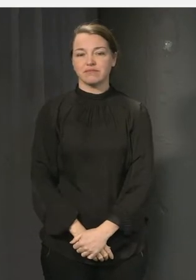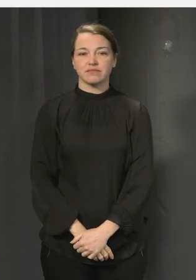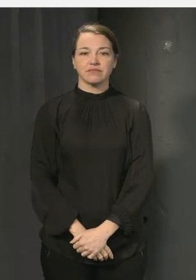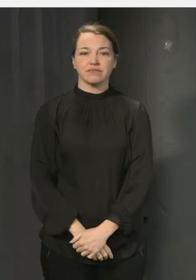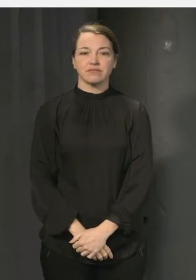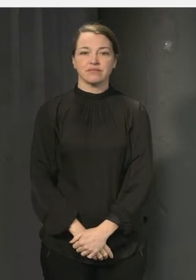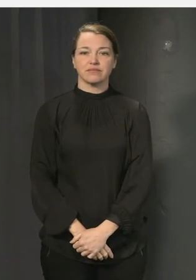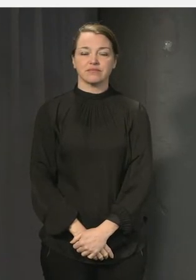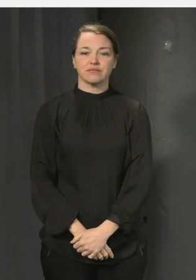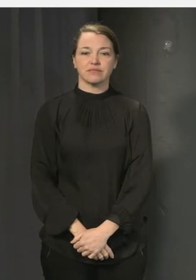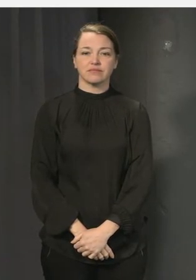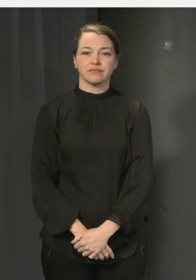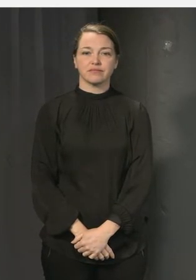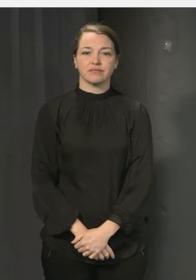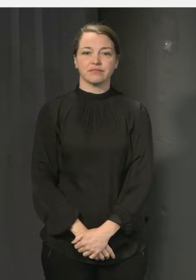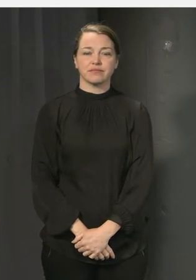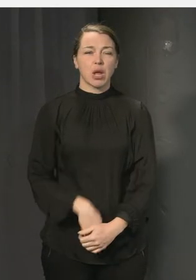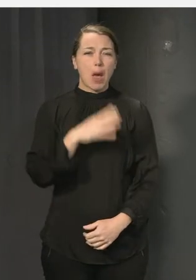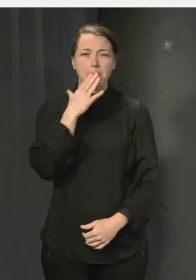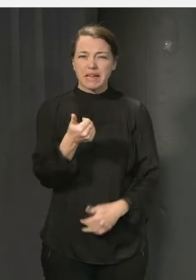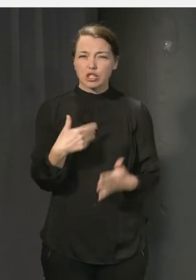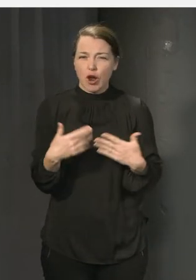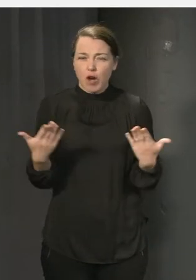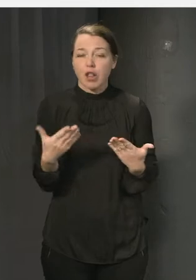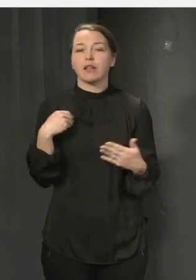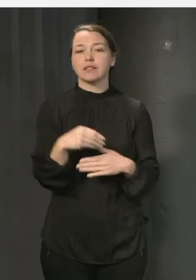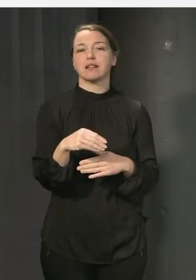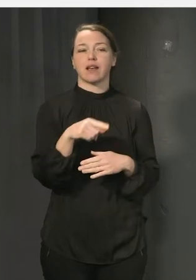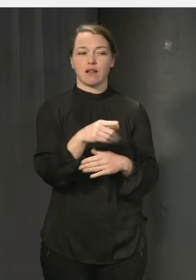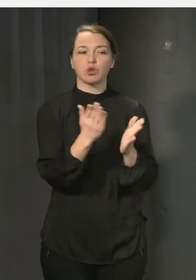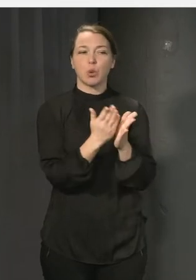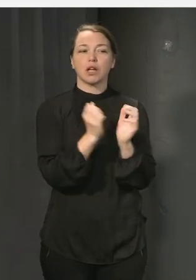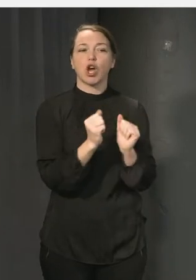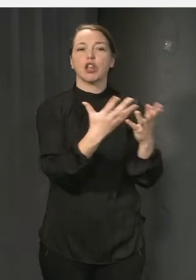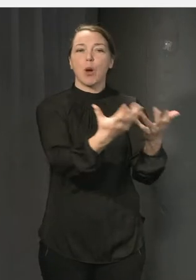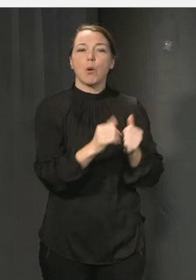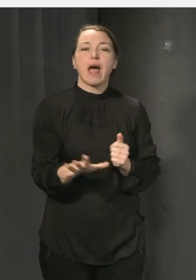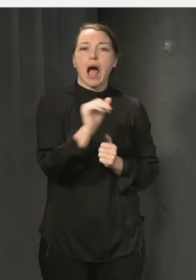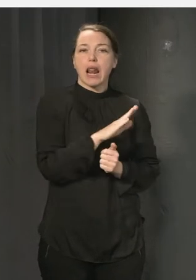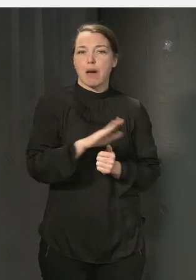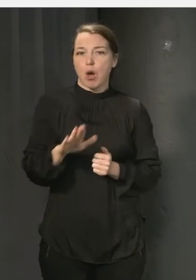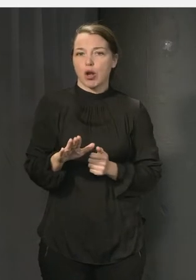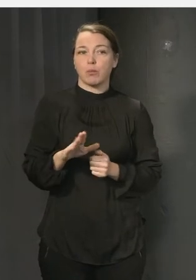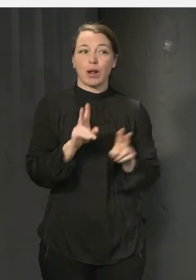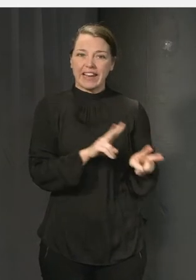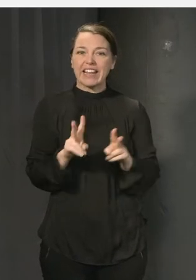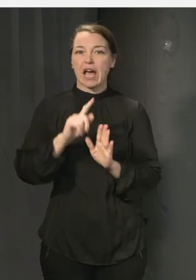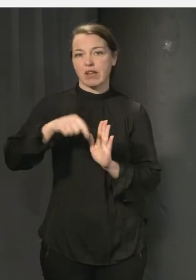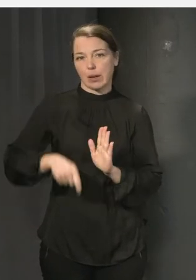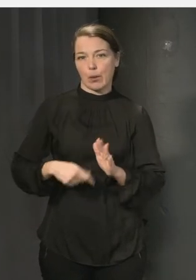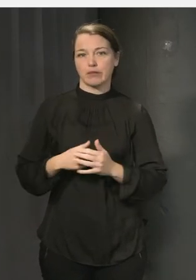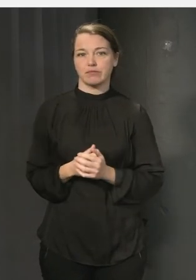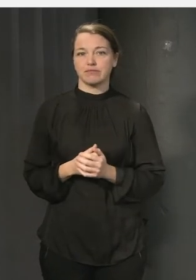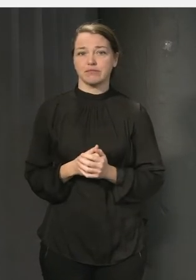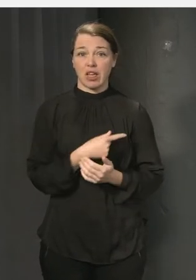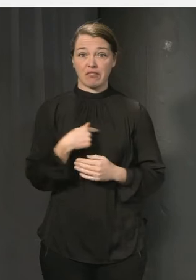Jag tror att det är det bästa vi kan göra att sätta på skolor som kan ta emot alla barn på lika villkor. Det är ju det